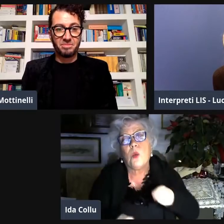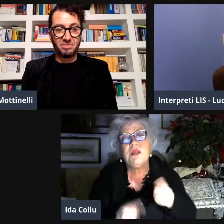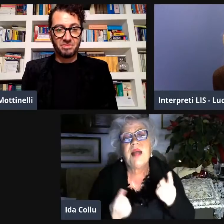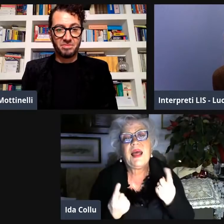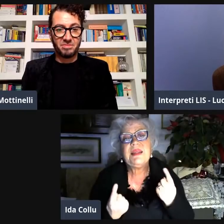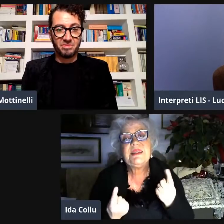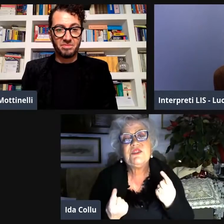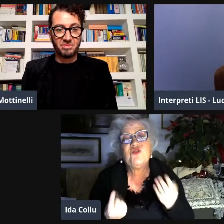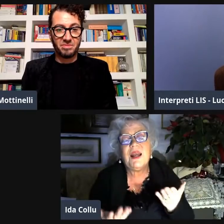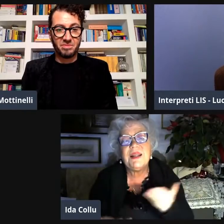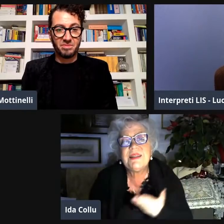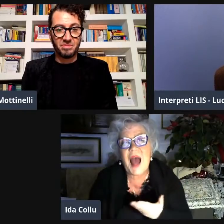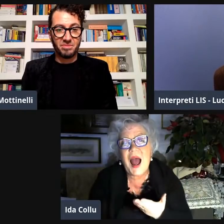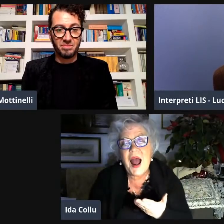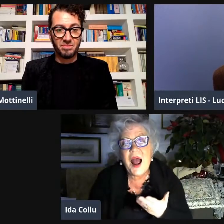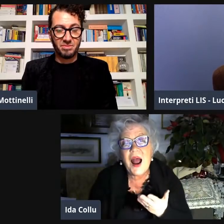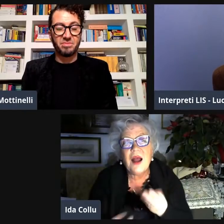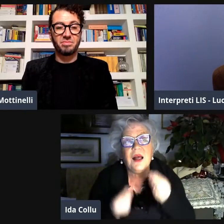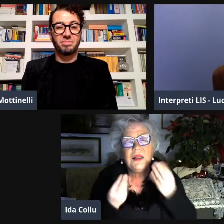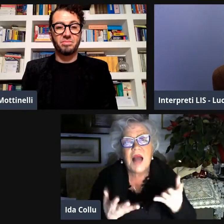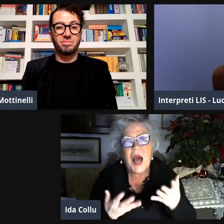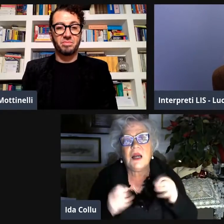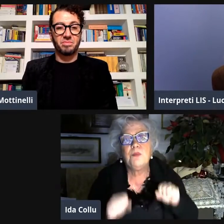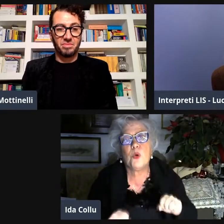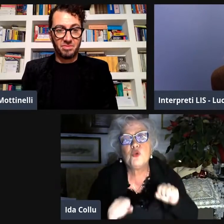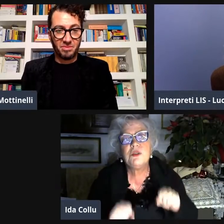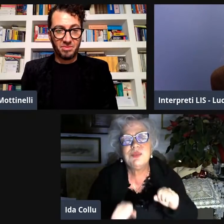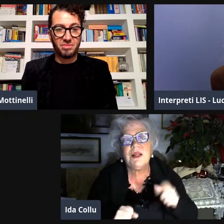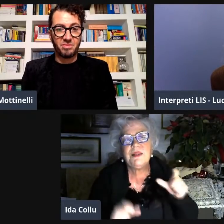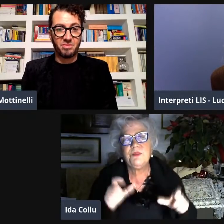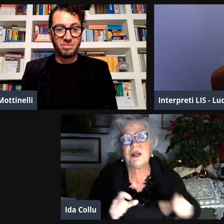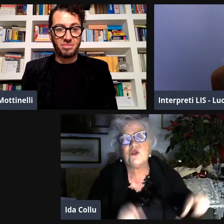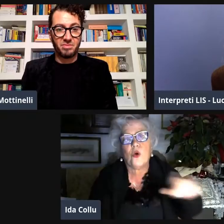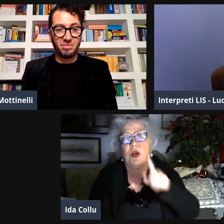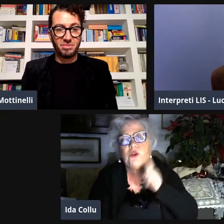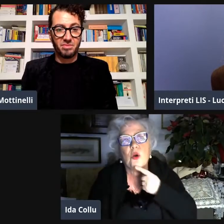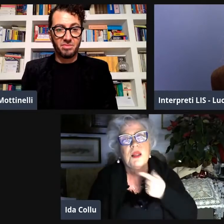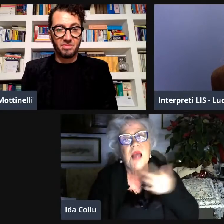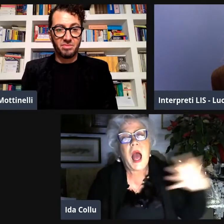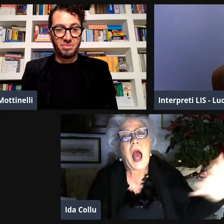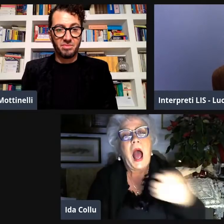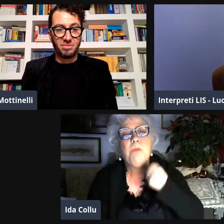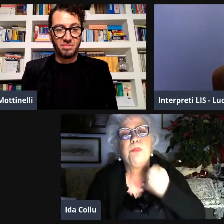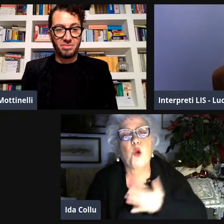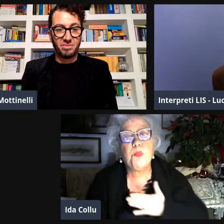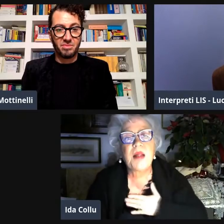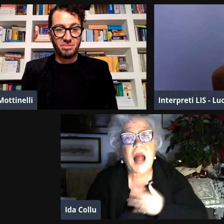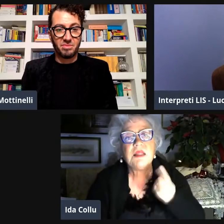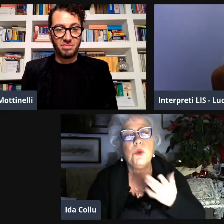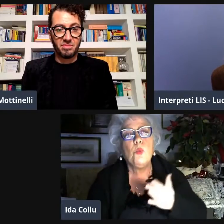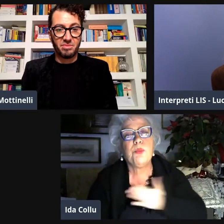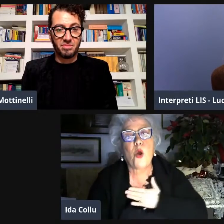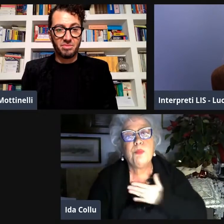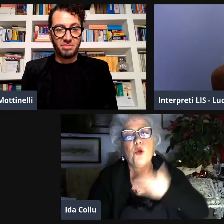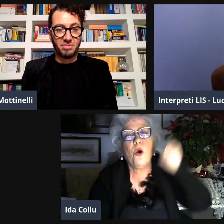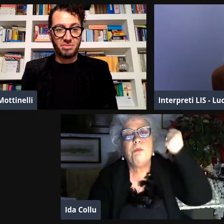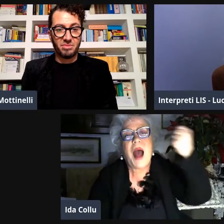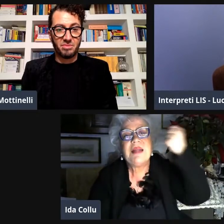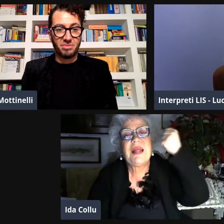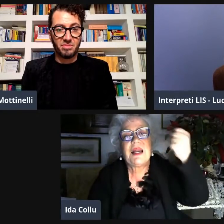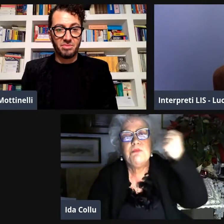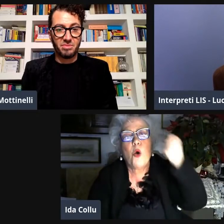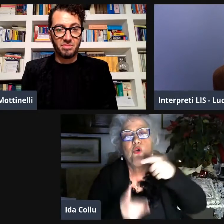e ne parleremo dopo perché ai tempi erano altri difetti e le problematiche però